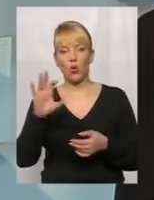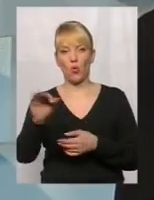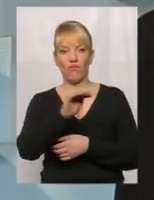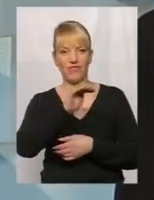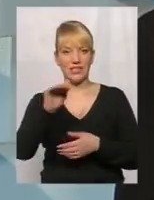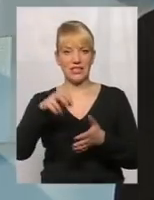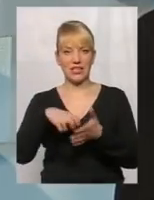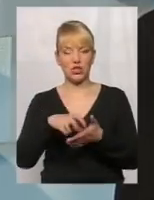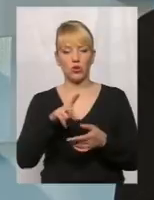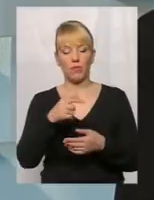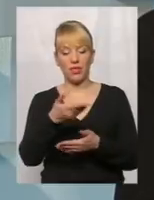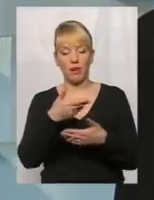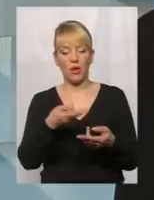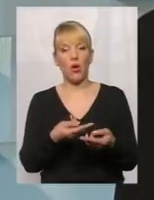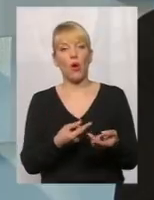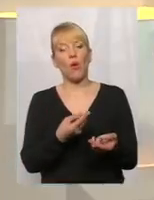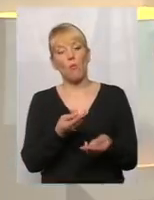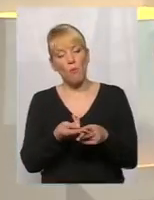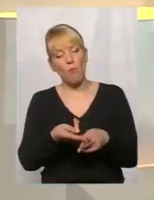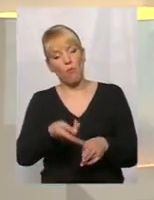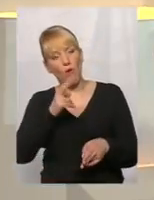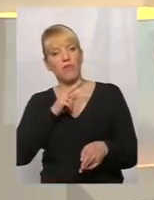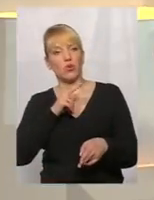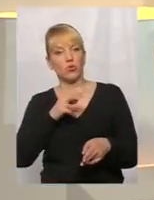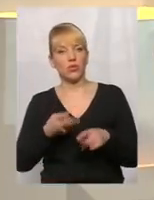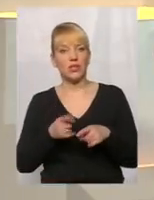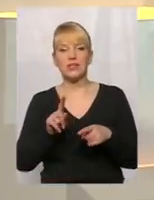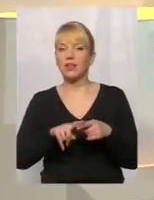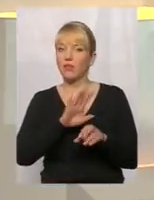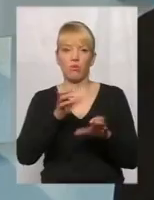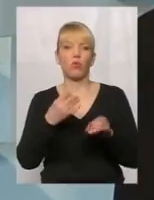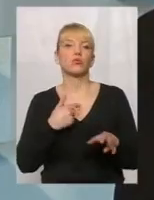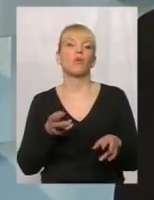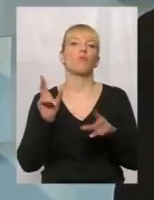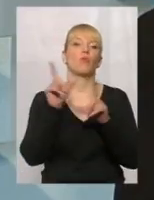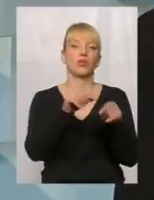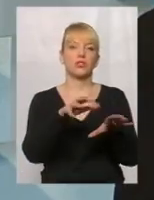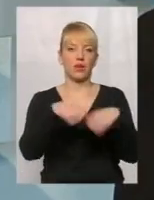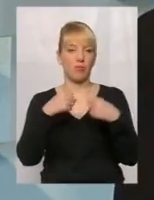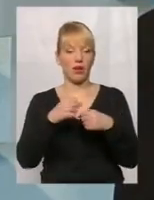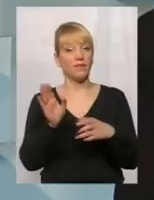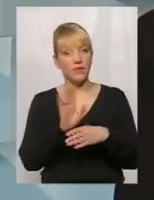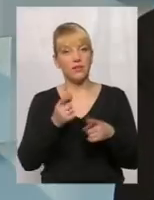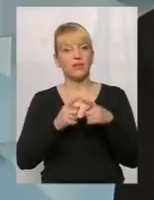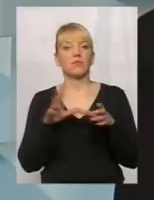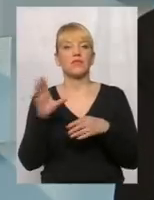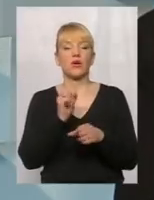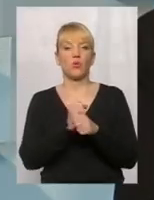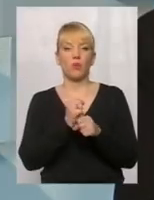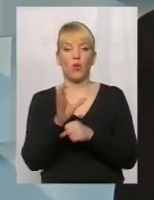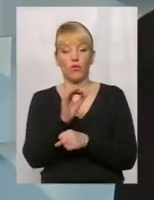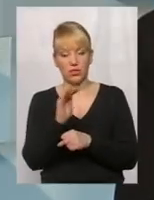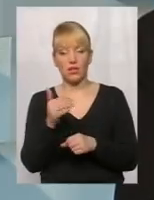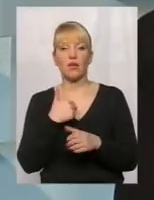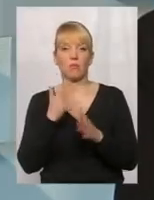нам повернути. Це не просто поїхати і забрати, це треба все робити офіційно. І ми зараз поїдемо і заберемо його. І я думаю, що ми